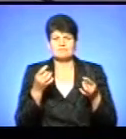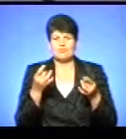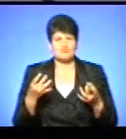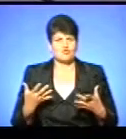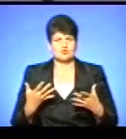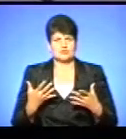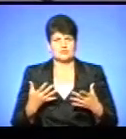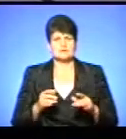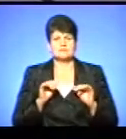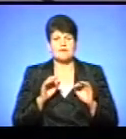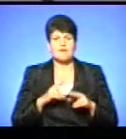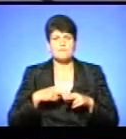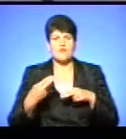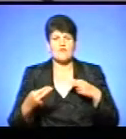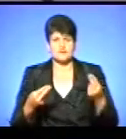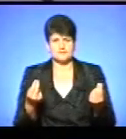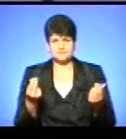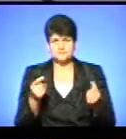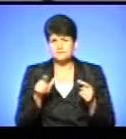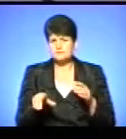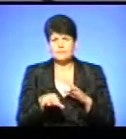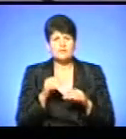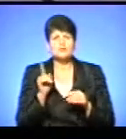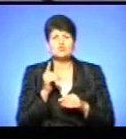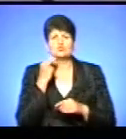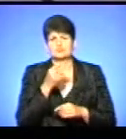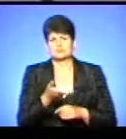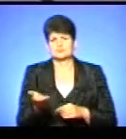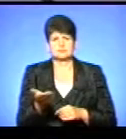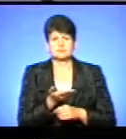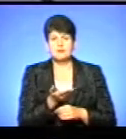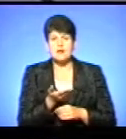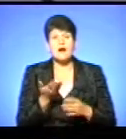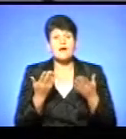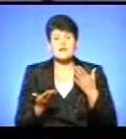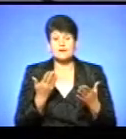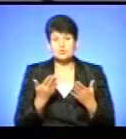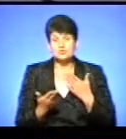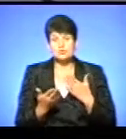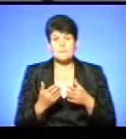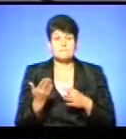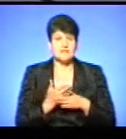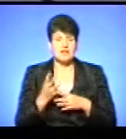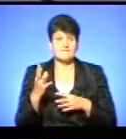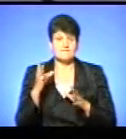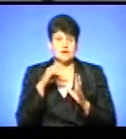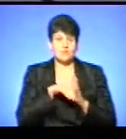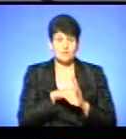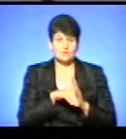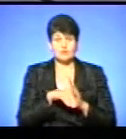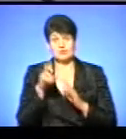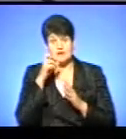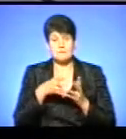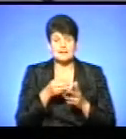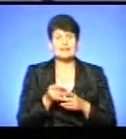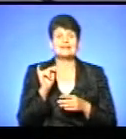відчкодування, або пільга, або субсидія. А людина вибирає, що їй краще. Але якщо колись пільга враховувалася в субсидії, то держава платила